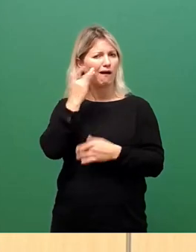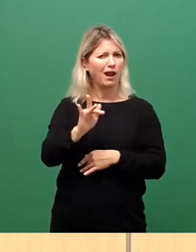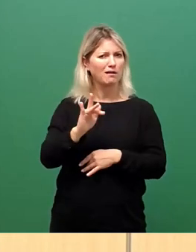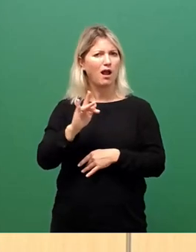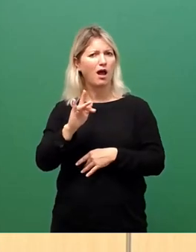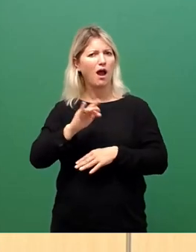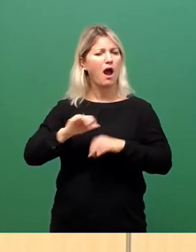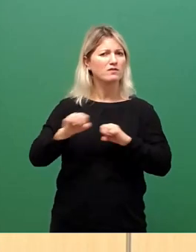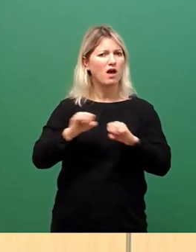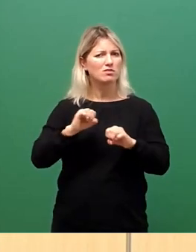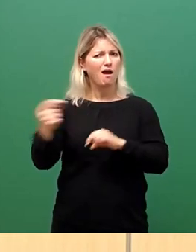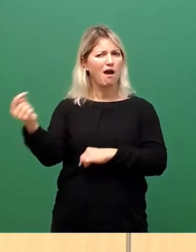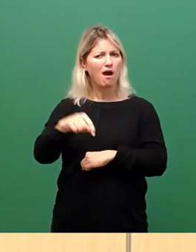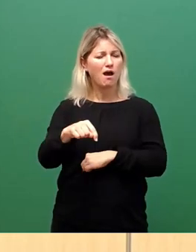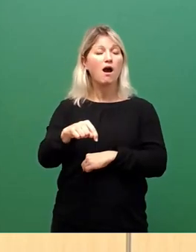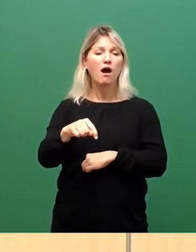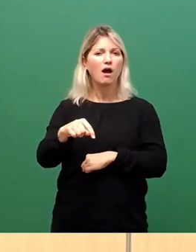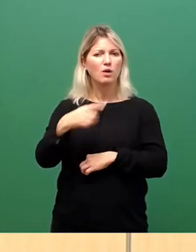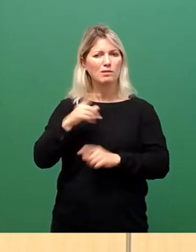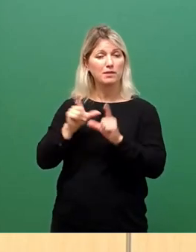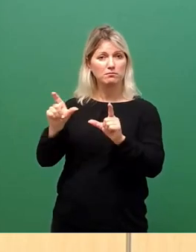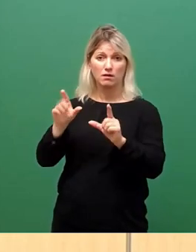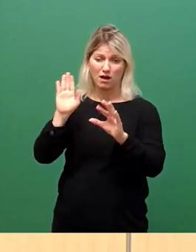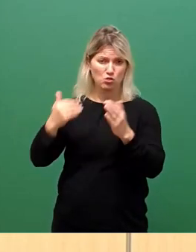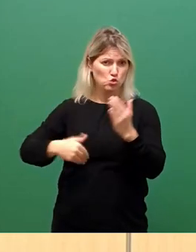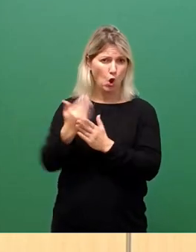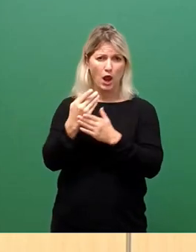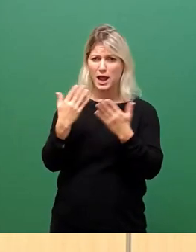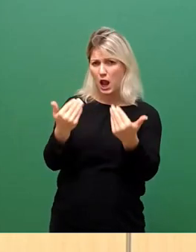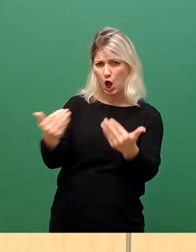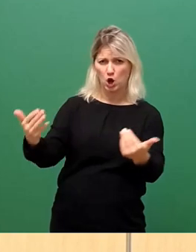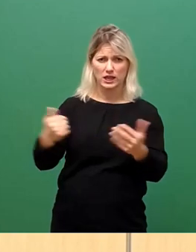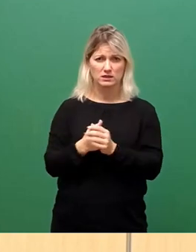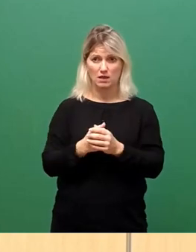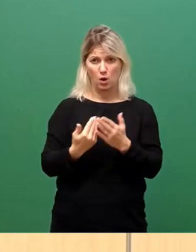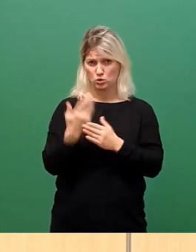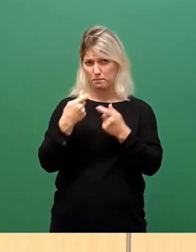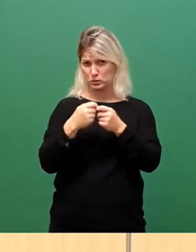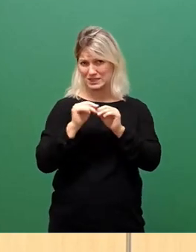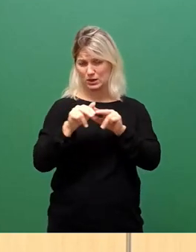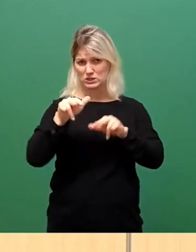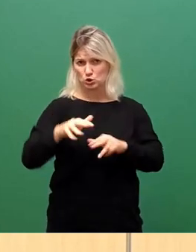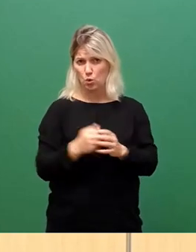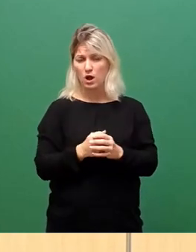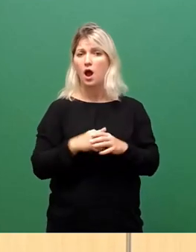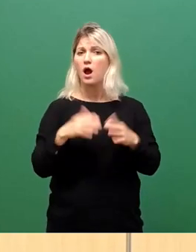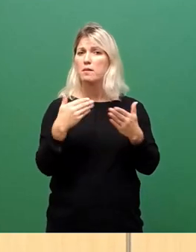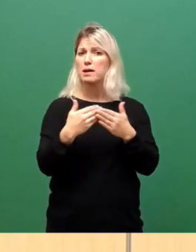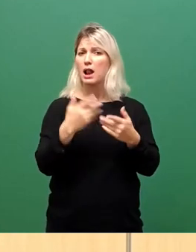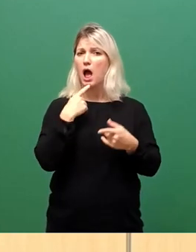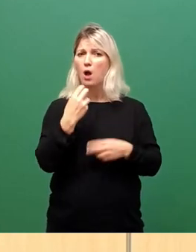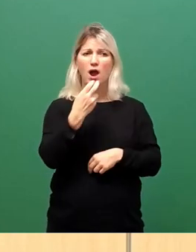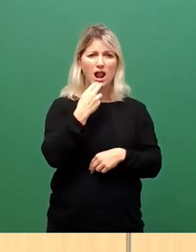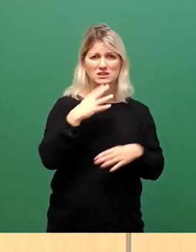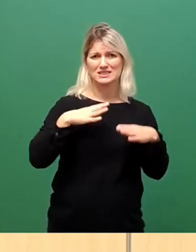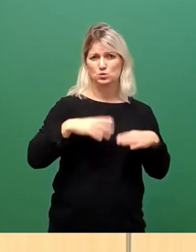Auch gerade jetzt mit der neuen Bundesregierung. Auch der erleichterte Zugang zu Leistungen, wie die elektronische Gesundheitskarte, haben